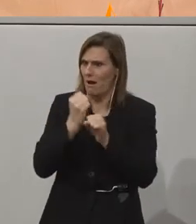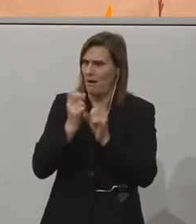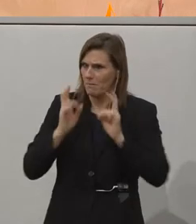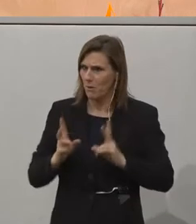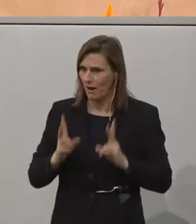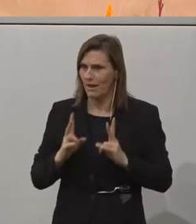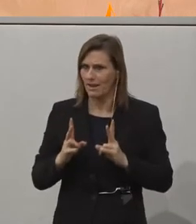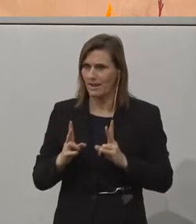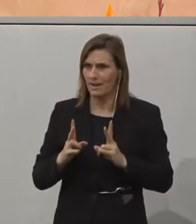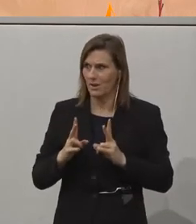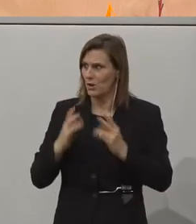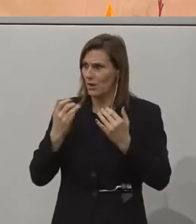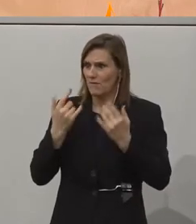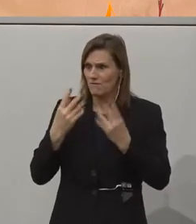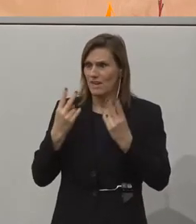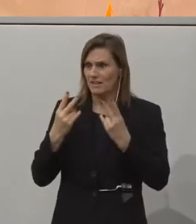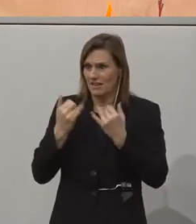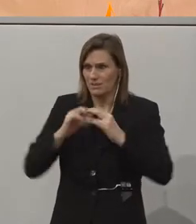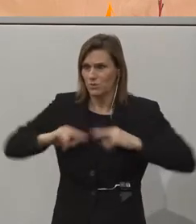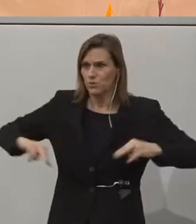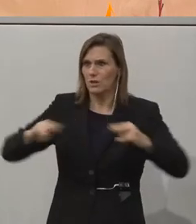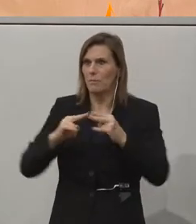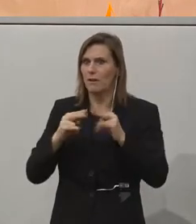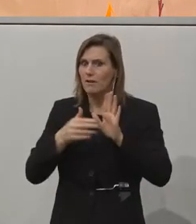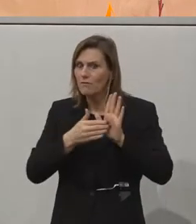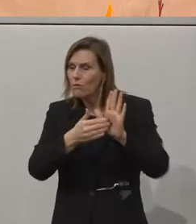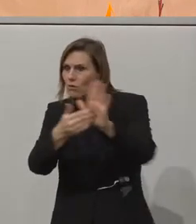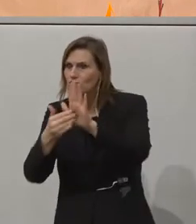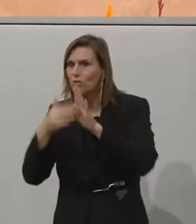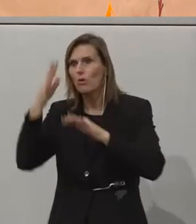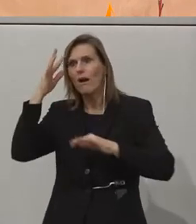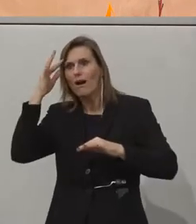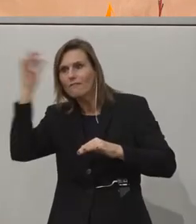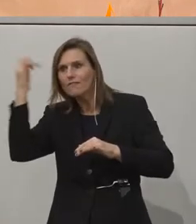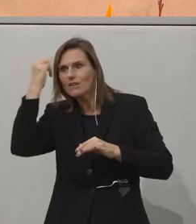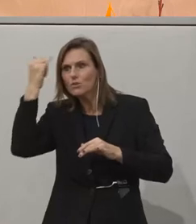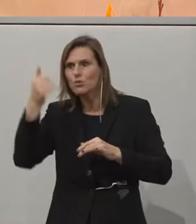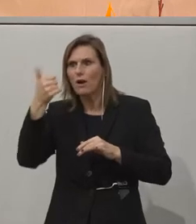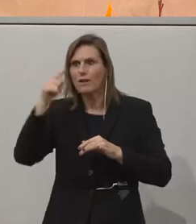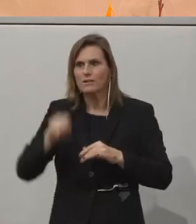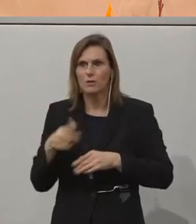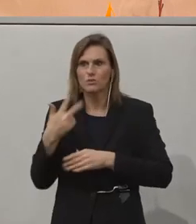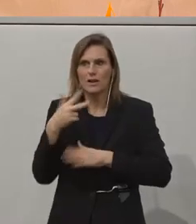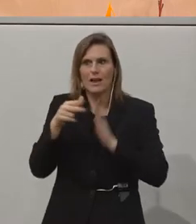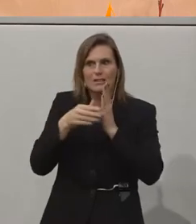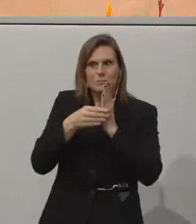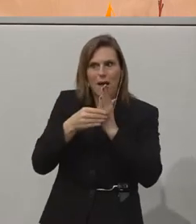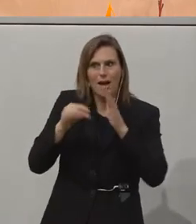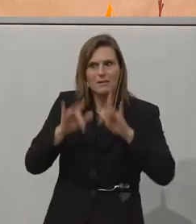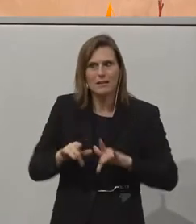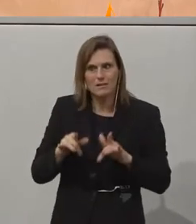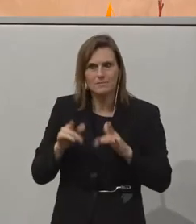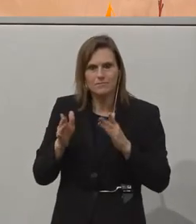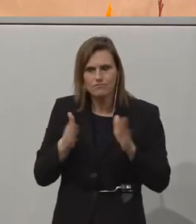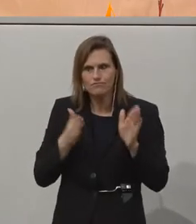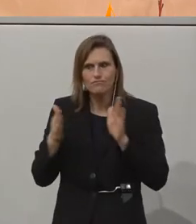dass wir heute zusammen sind, wir werden Ihnen Innovationen vorstellen, die durch diese 1.300 Expertinnen durch die Hände